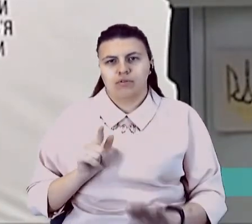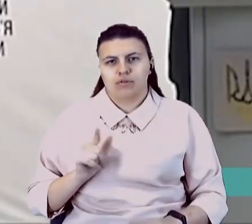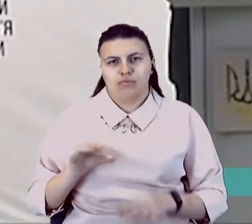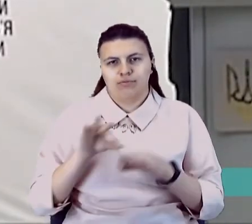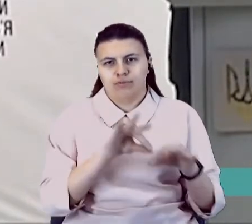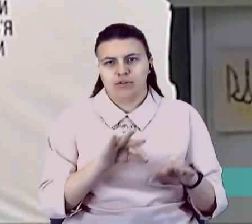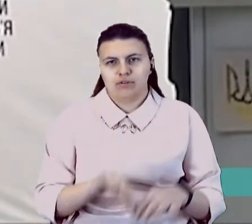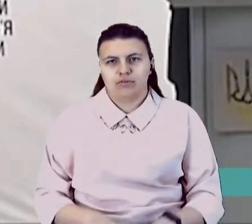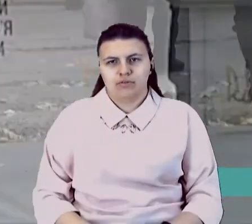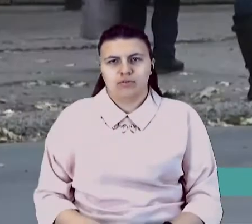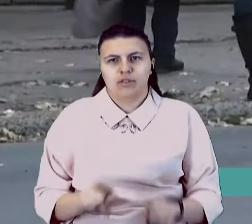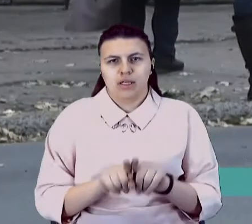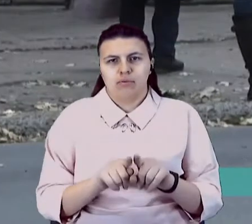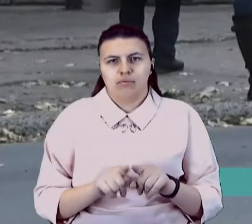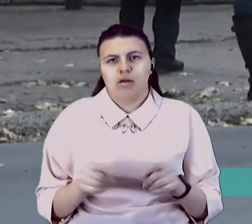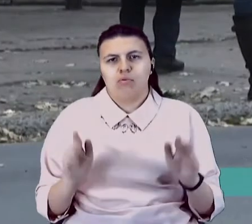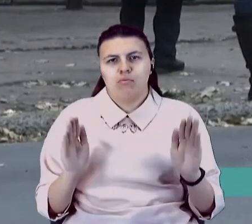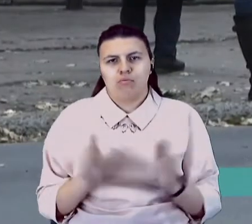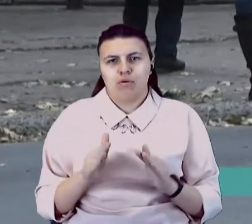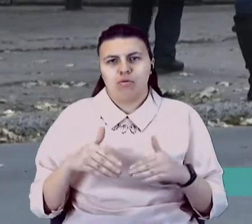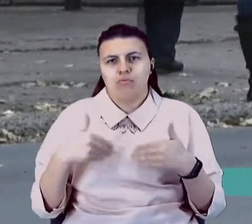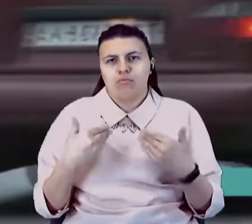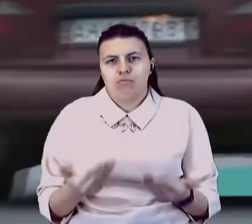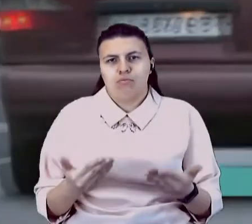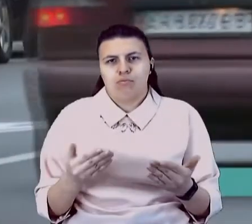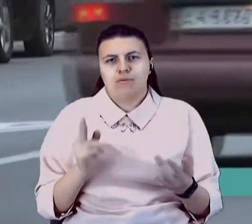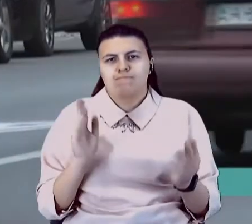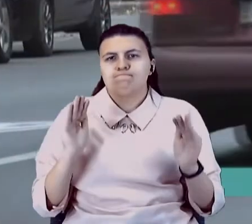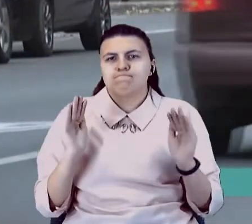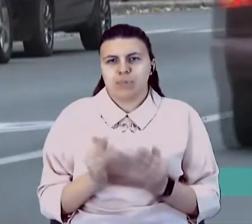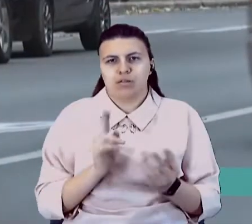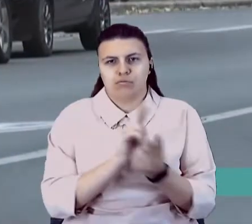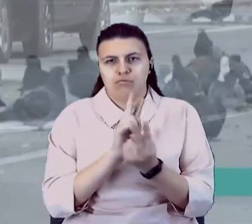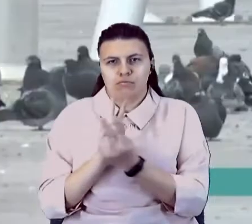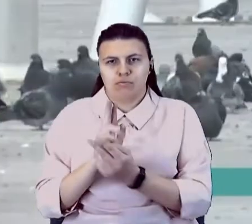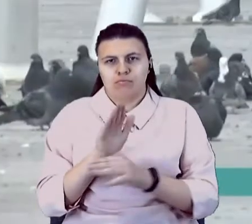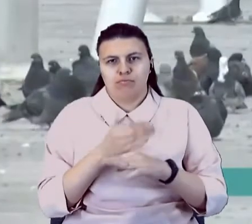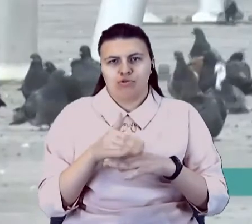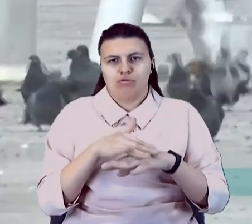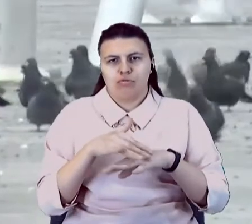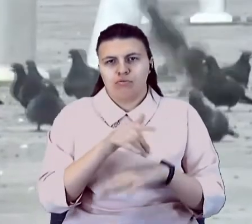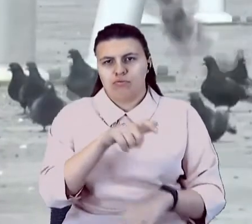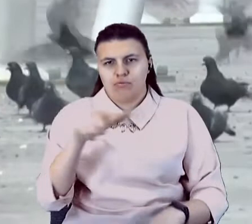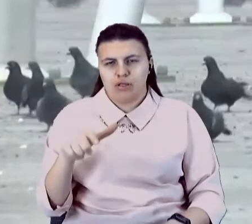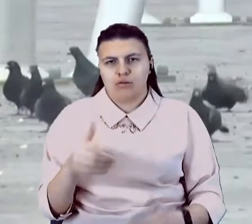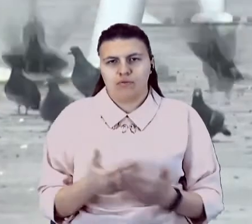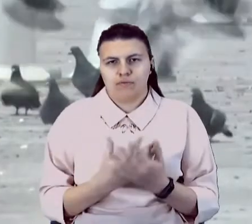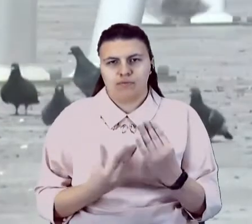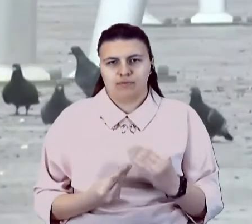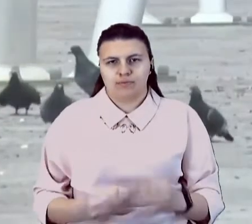каже Максим Степанов, пропонують зменшити кількість контактів між людьми. Надія Задорожня, Євген Гіжов, новини на Суспільному.